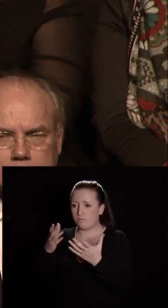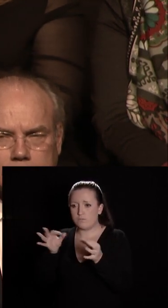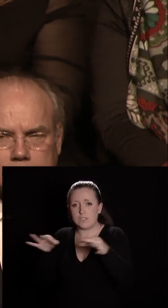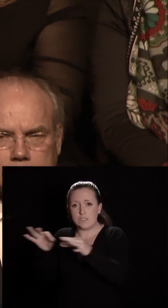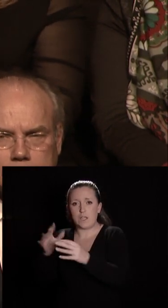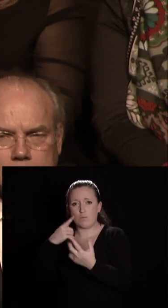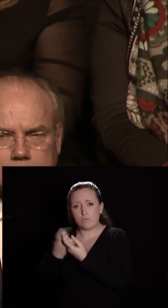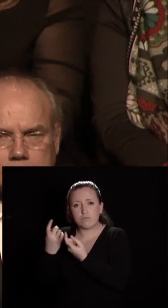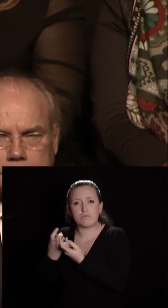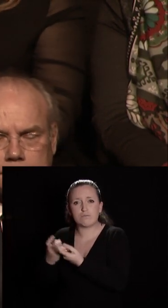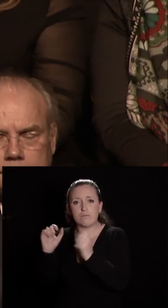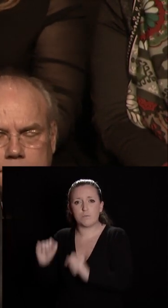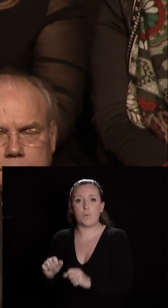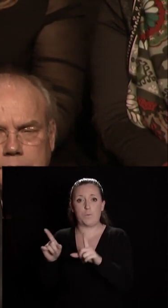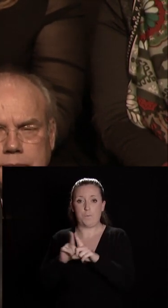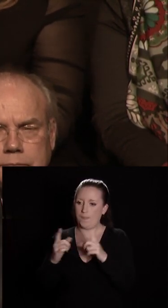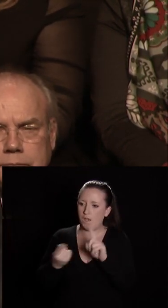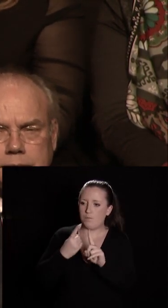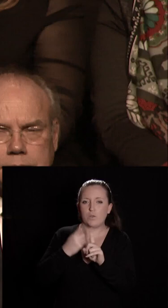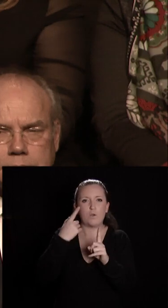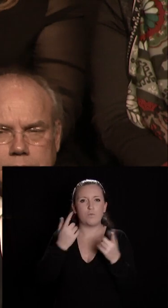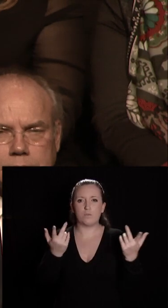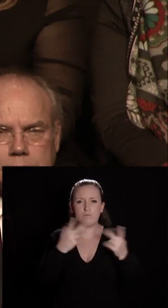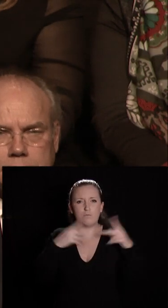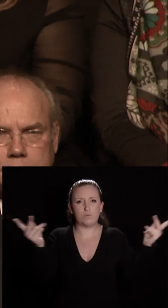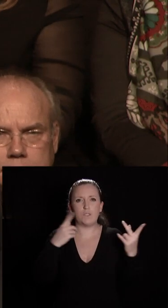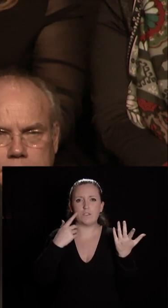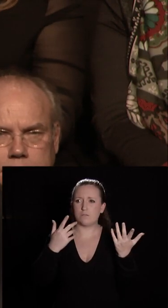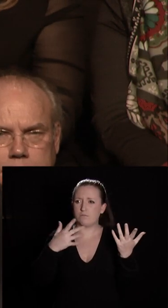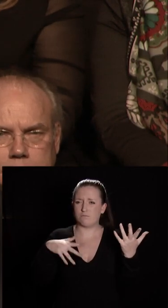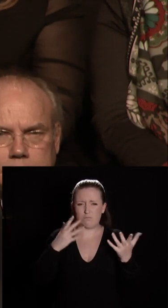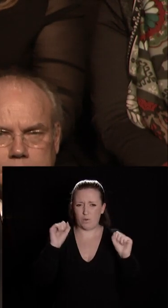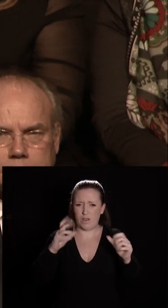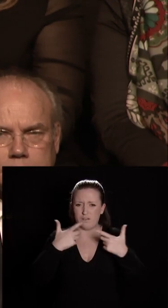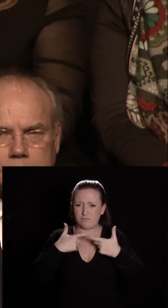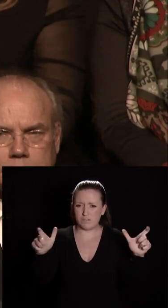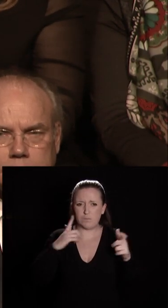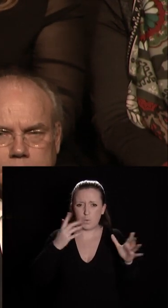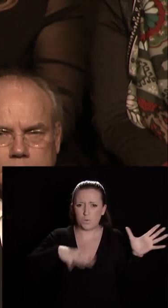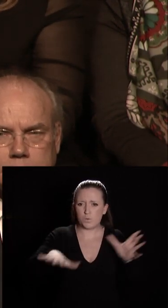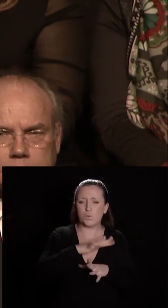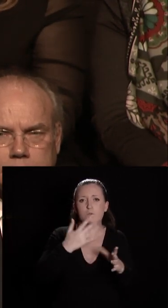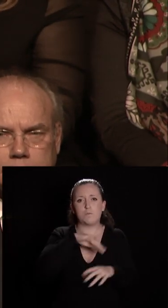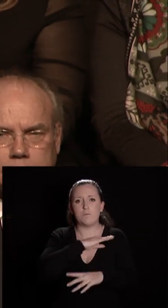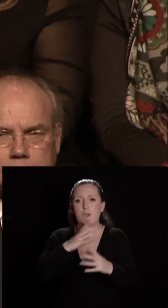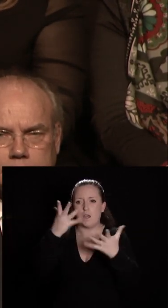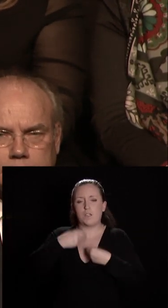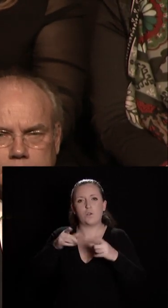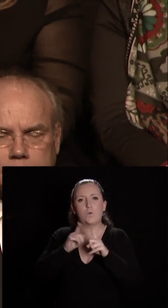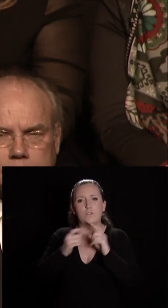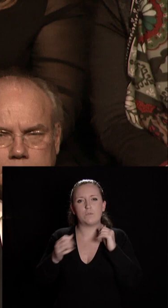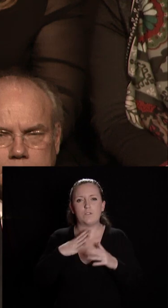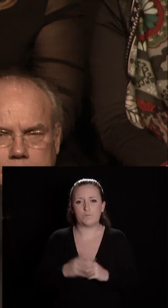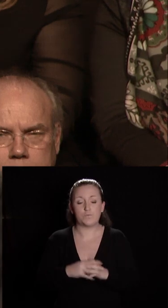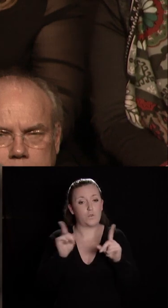démocratisation culturelle pour tous les publics à travers l'action culturelle et la médiation mais c'est aussi un